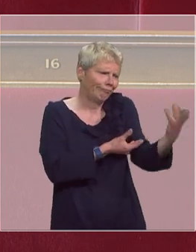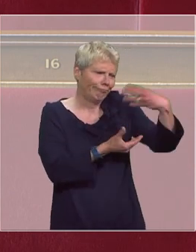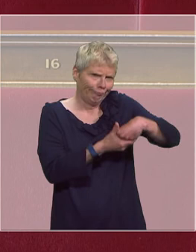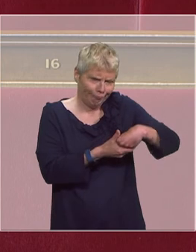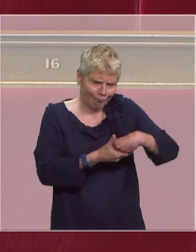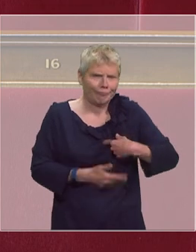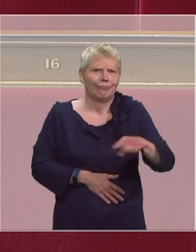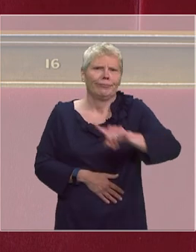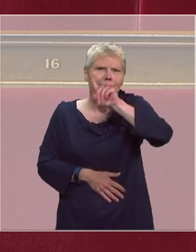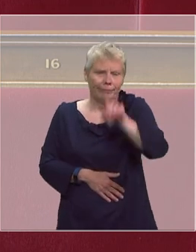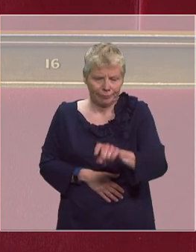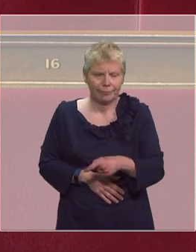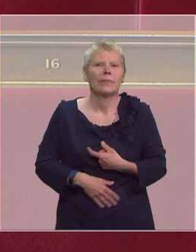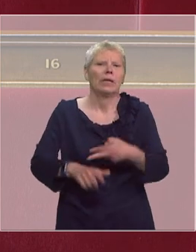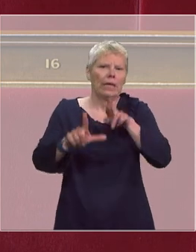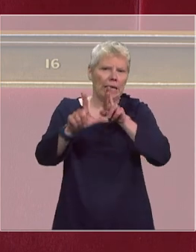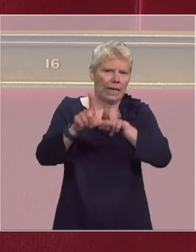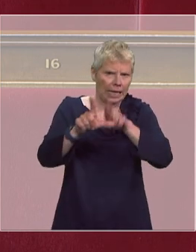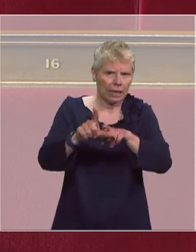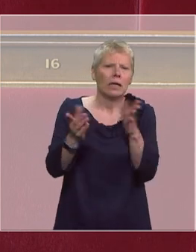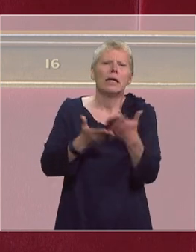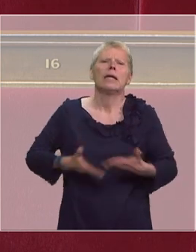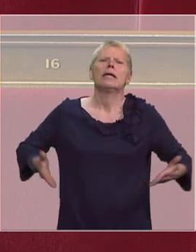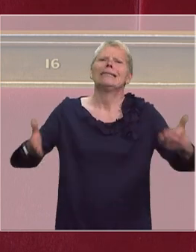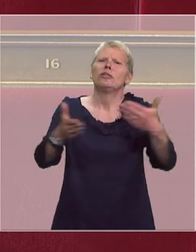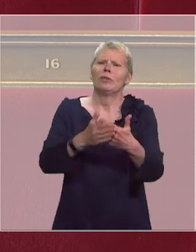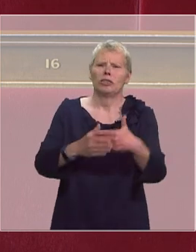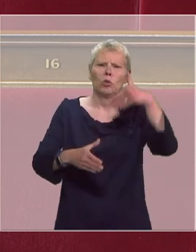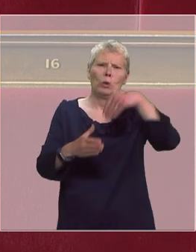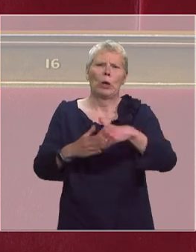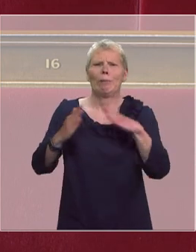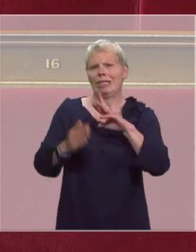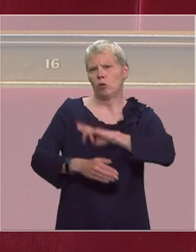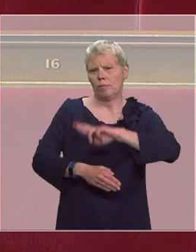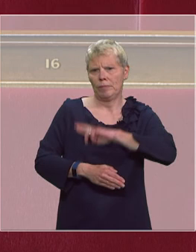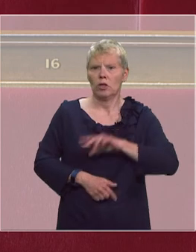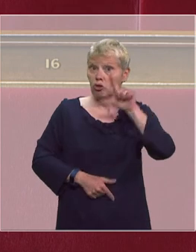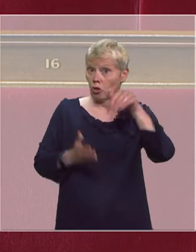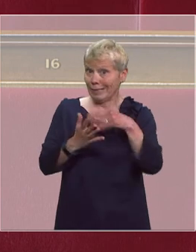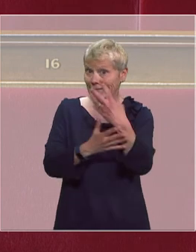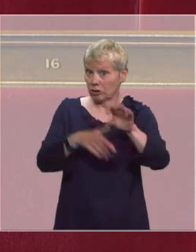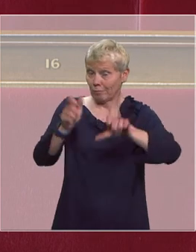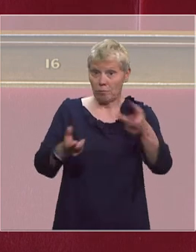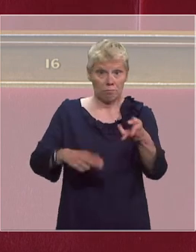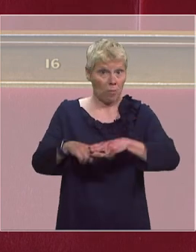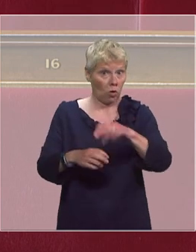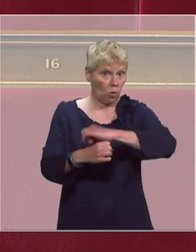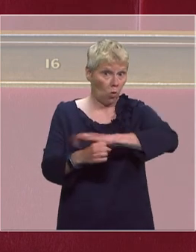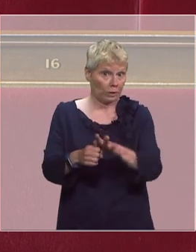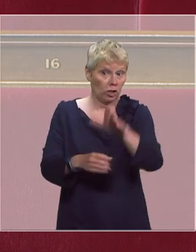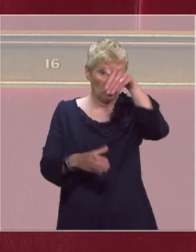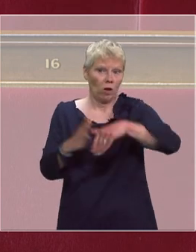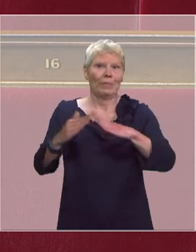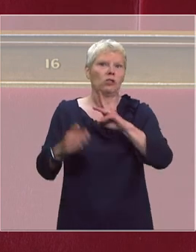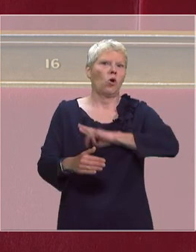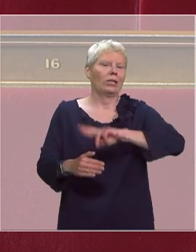des députés du groupe Les Républicains sur la situation de nos EHPAD. Au moins 2400 personnes ont succombé au coronavirus dans les EHPAD de